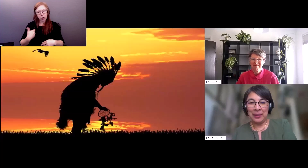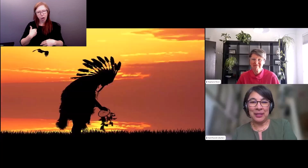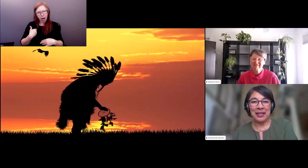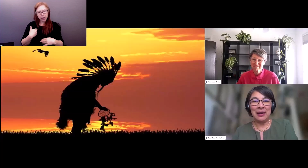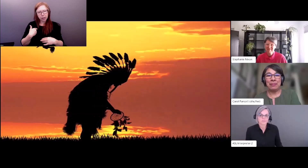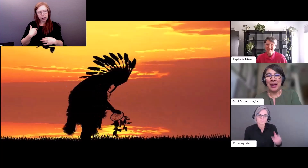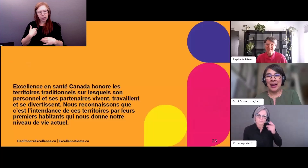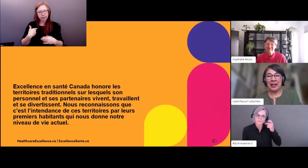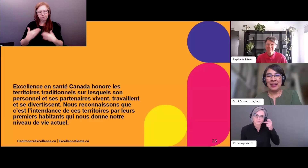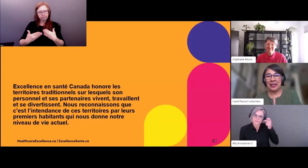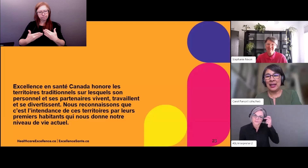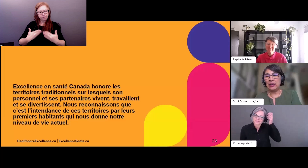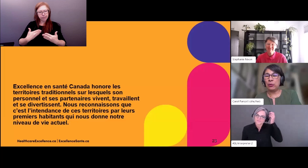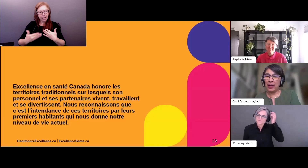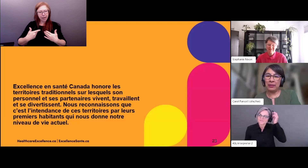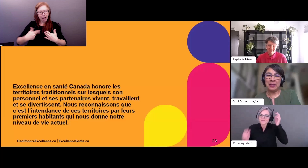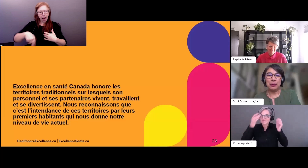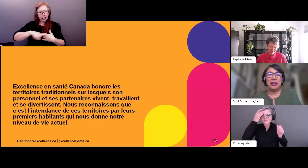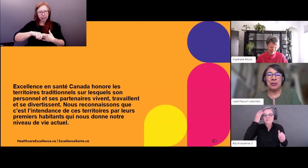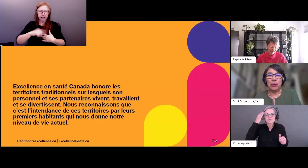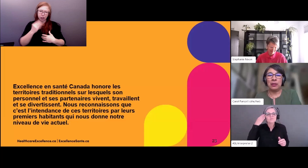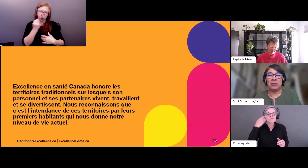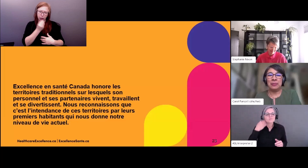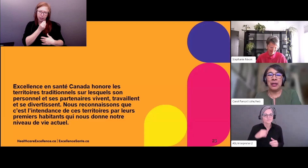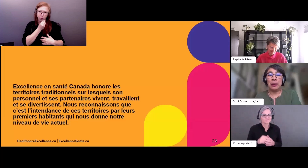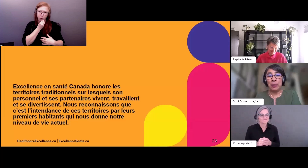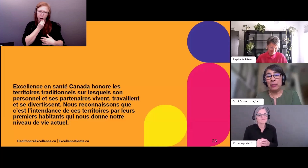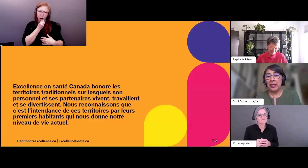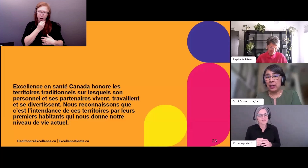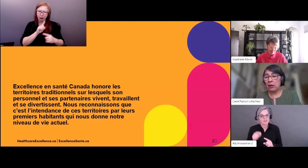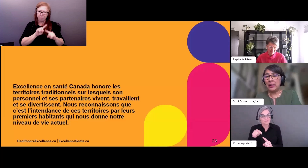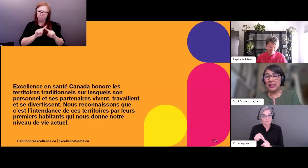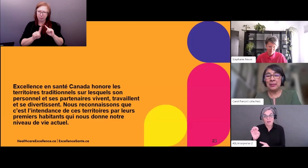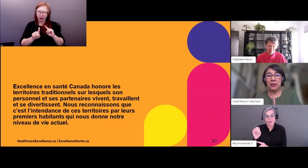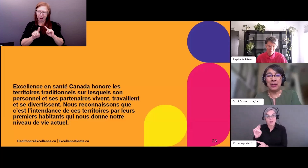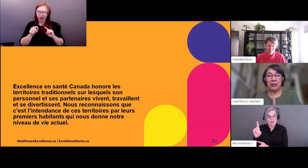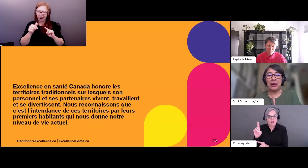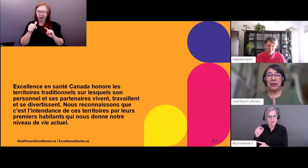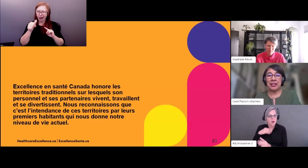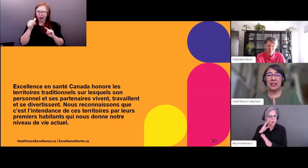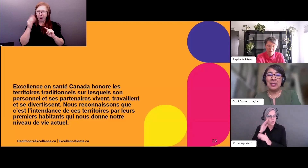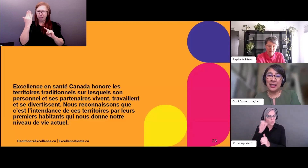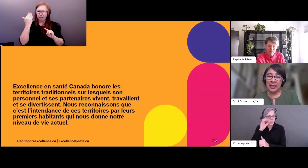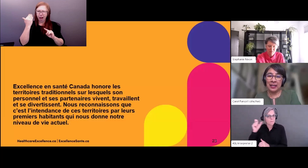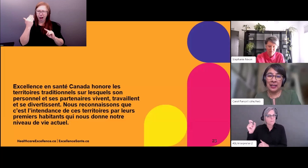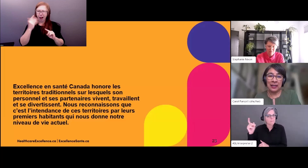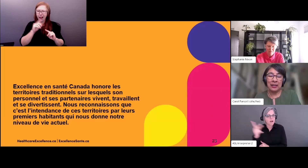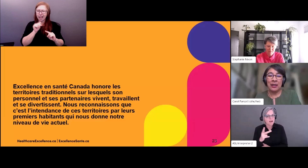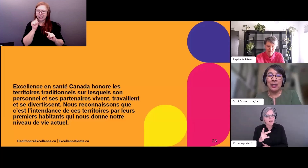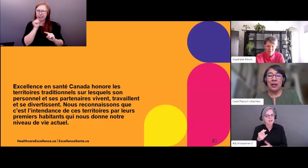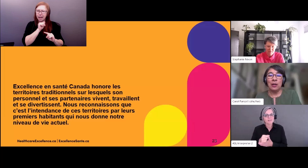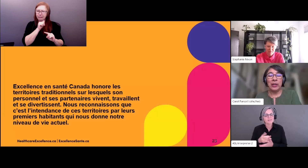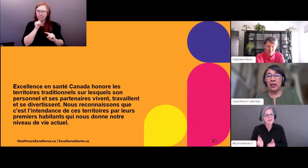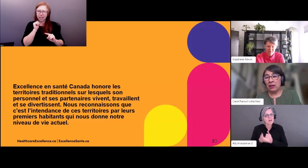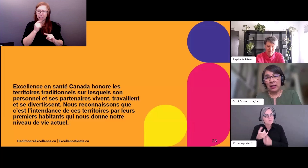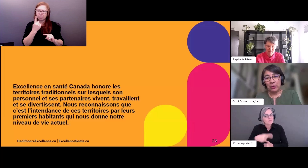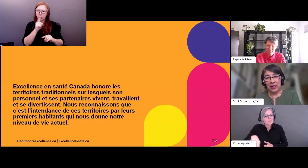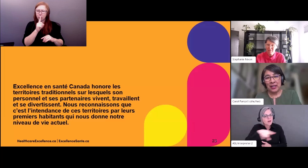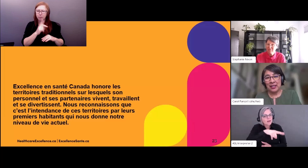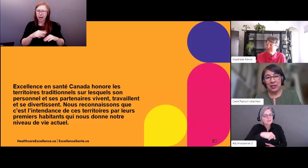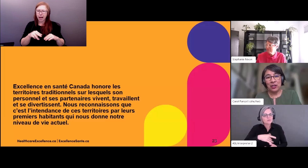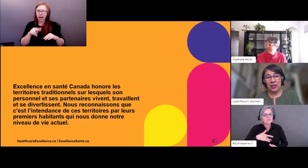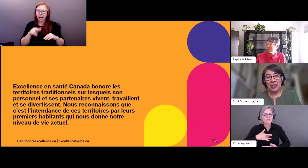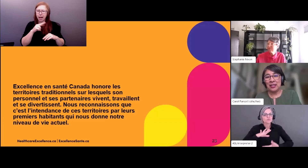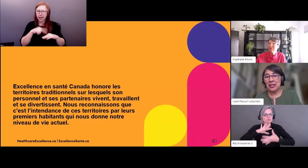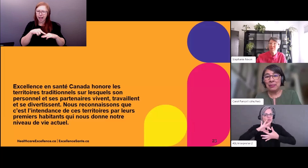J'espère que Ed pourra revenir et nous ancrer avec ses propos, mais en tout